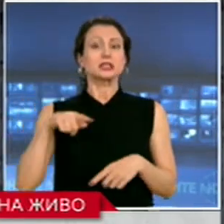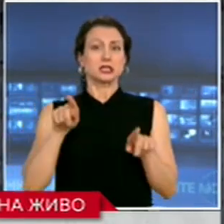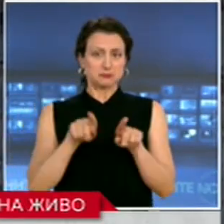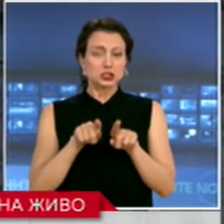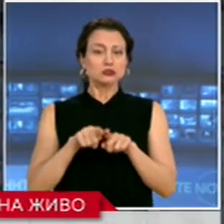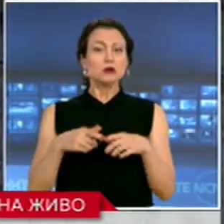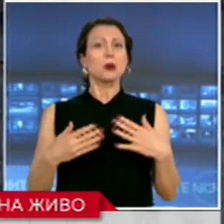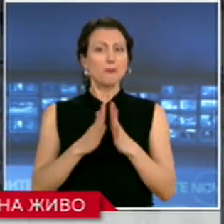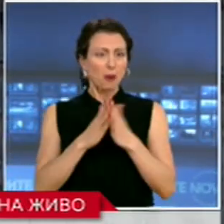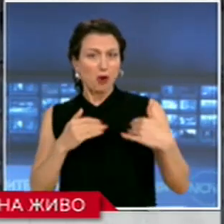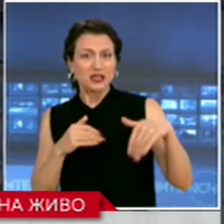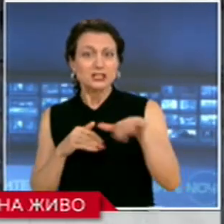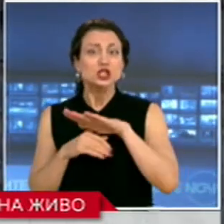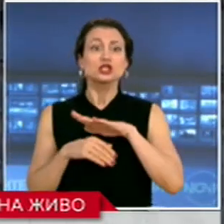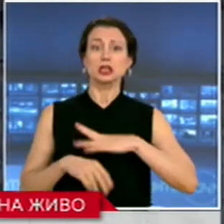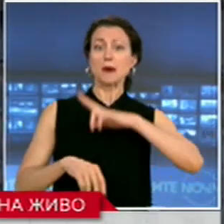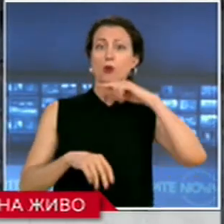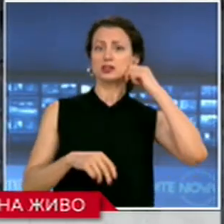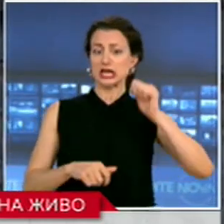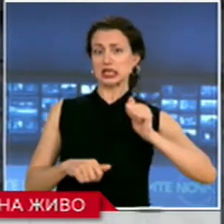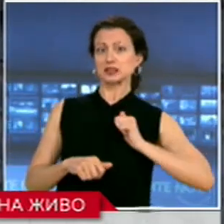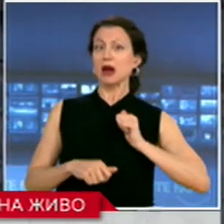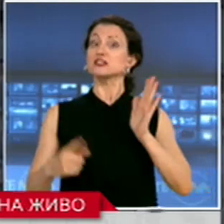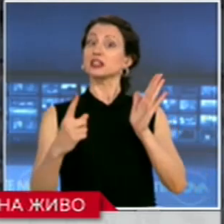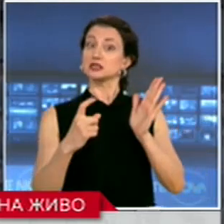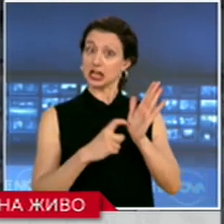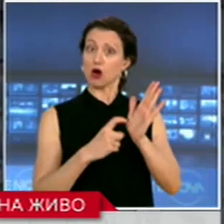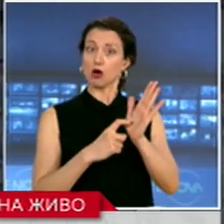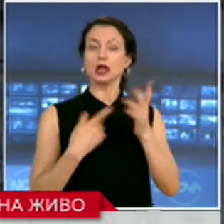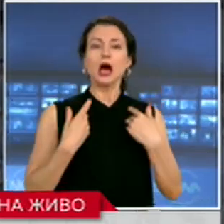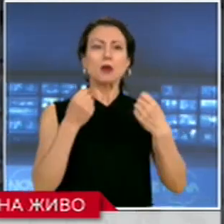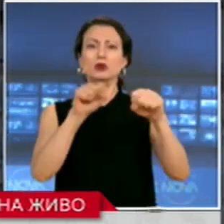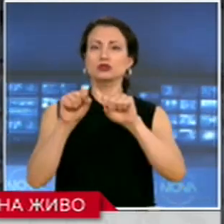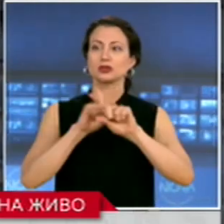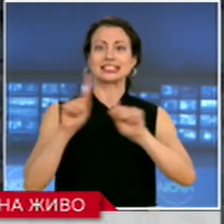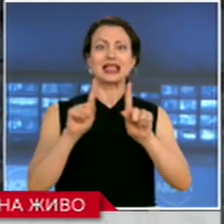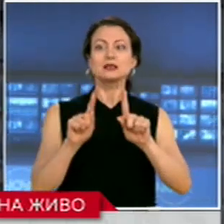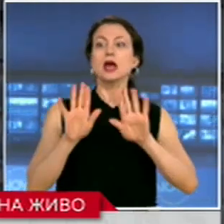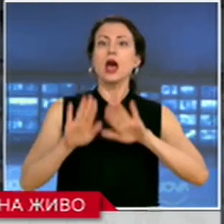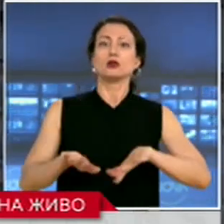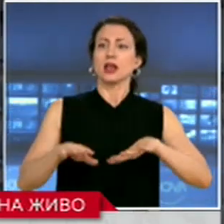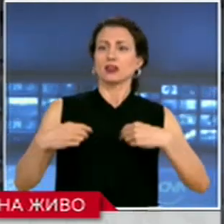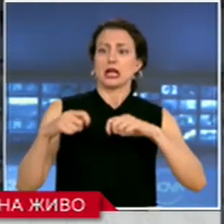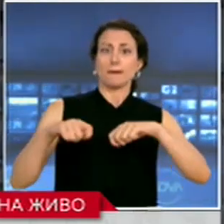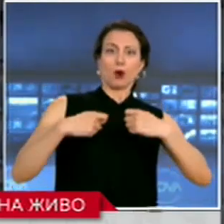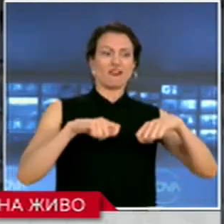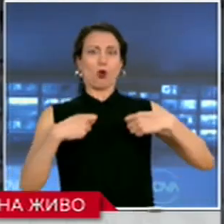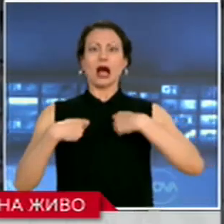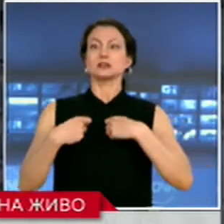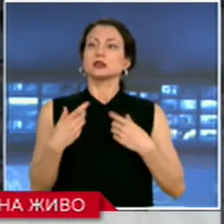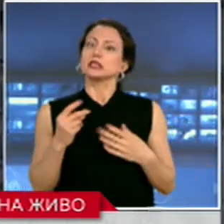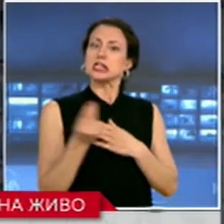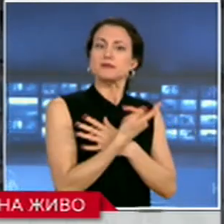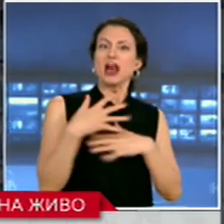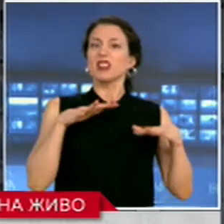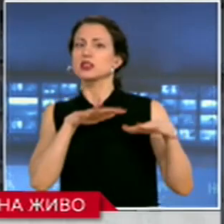спазват закона, а протестиращите да не се подават на провокации и да избягват насилие.